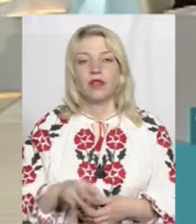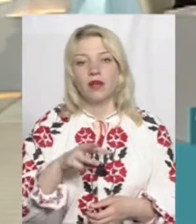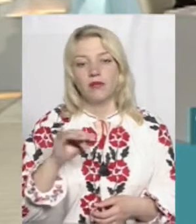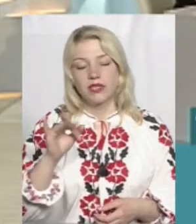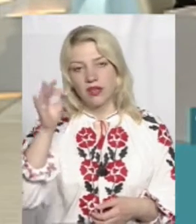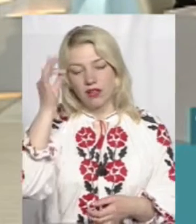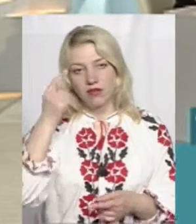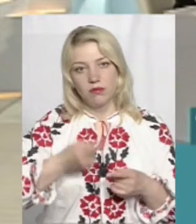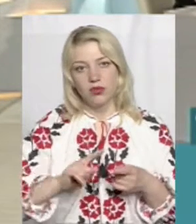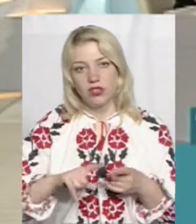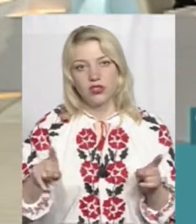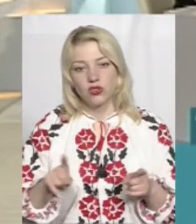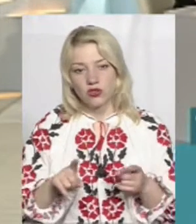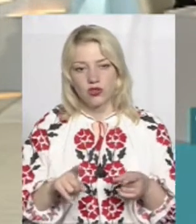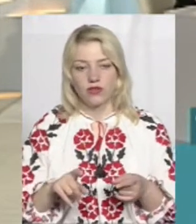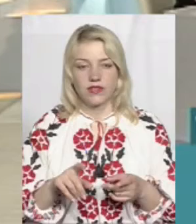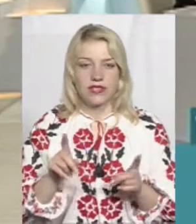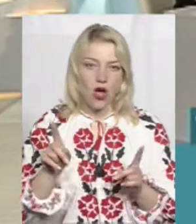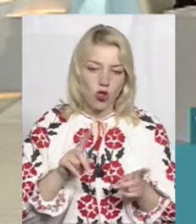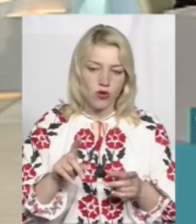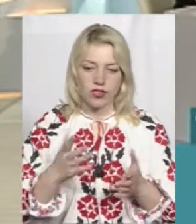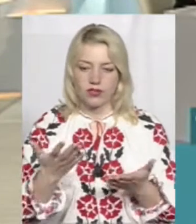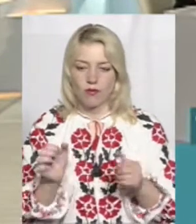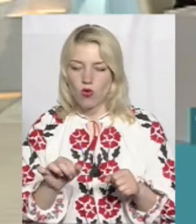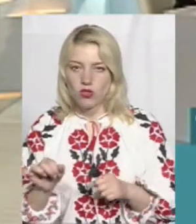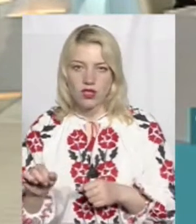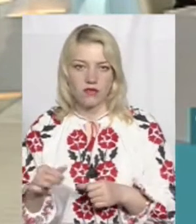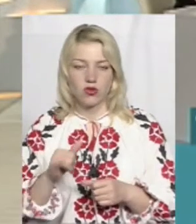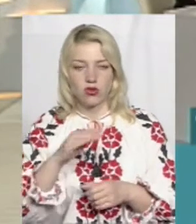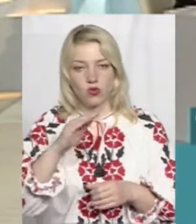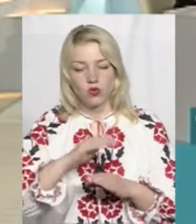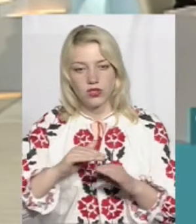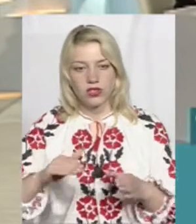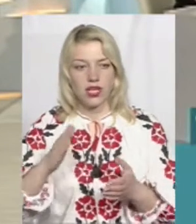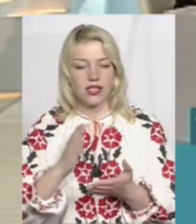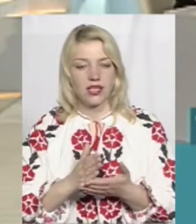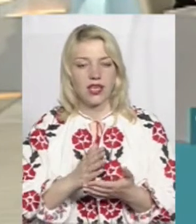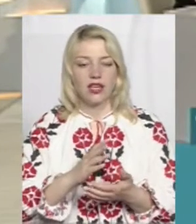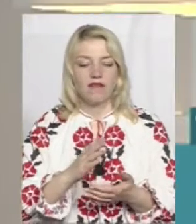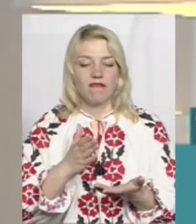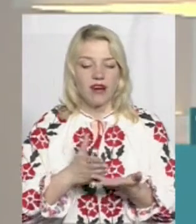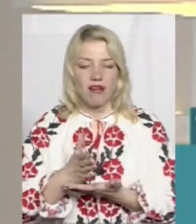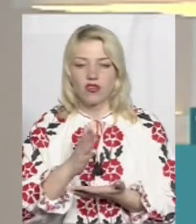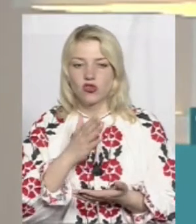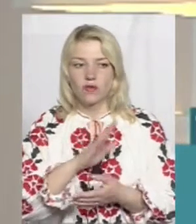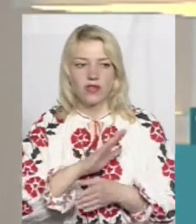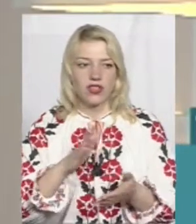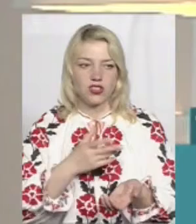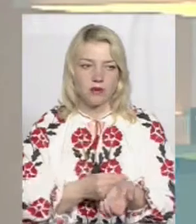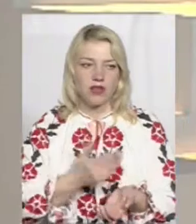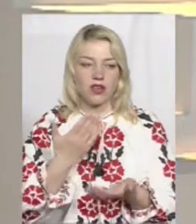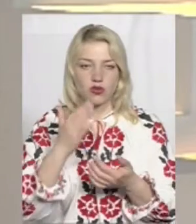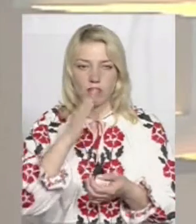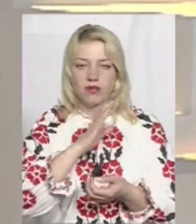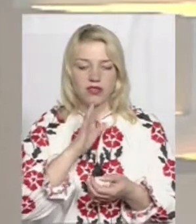Ми згадували про те, що все одно, якісь можливість і варіант у дітей є не бути щепленими, якщо батьки там пишуть відмову.